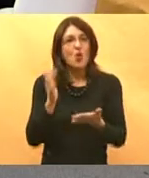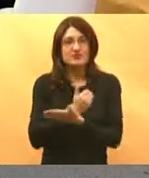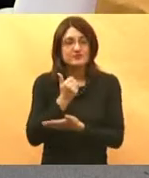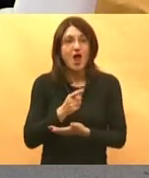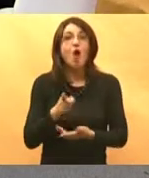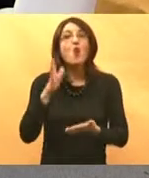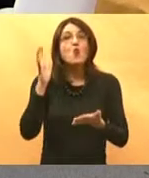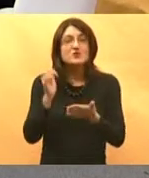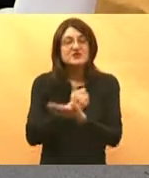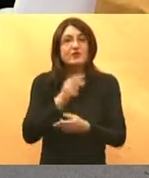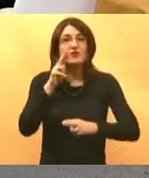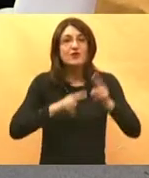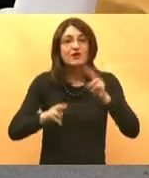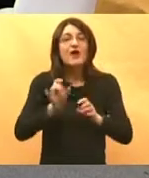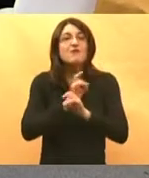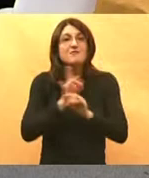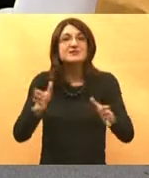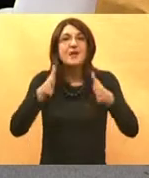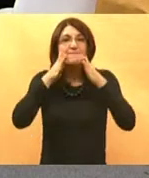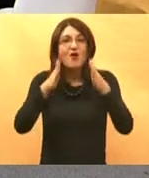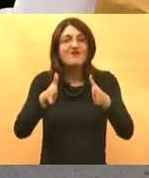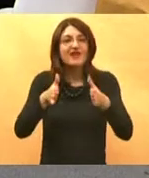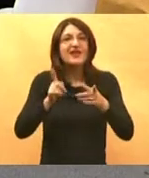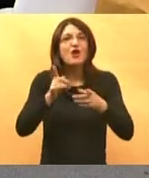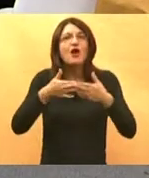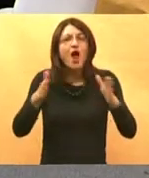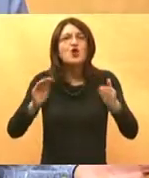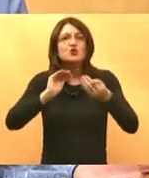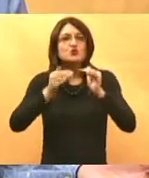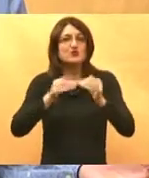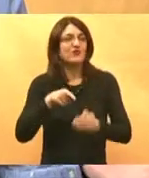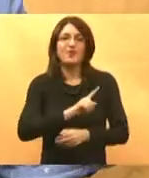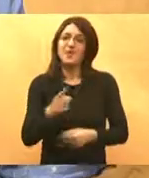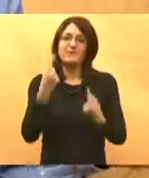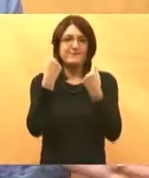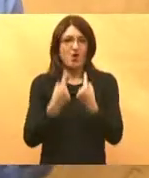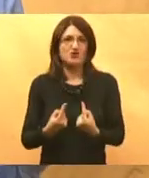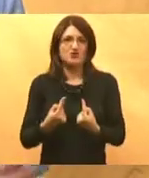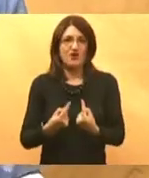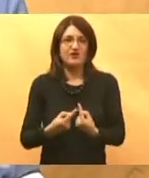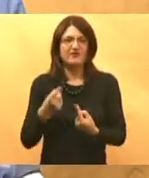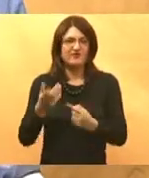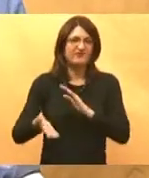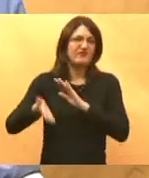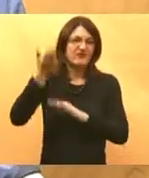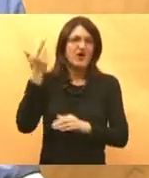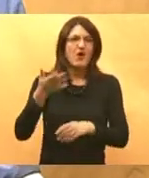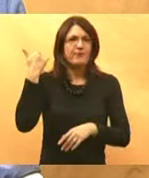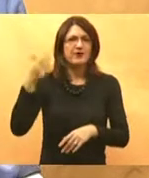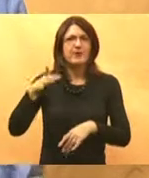lječenja bez povjerenja između lječnika i pacijenta i bez otvorenosti i suradnja nema. Mislim da smo prošli ono vrijeme kad su lječnici bili neki